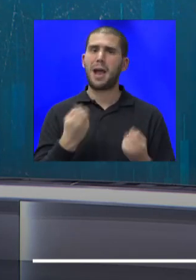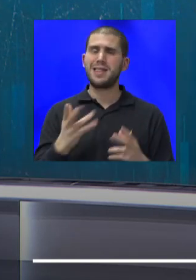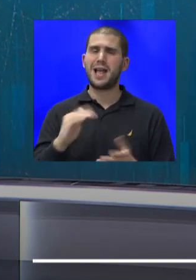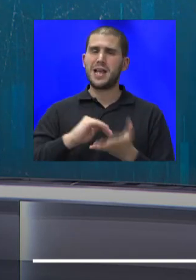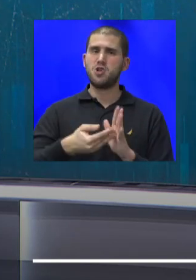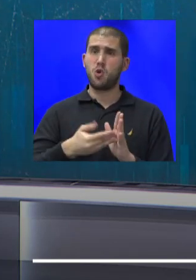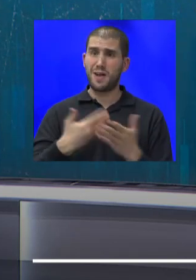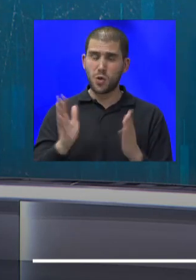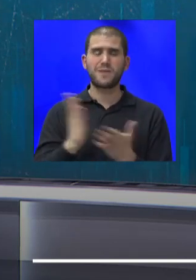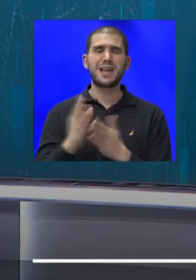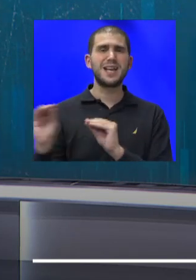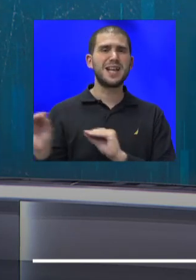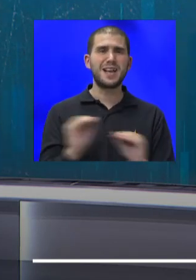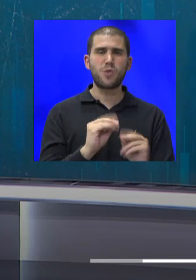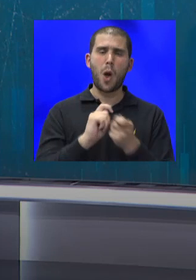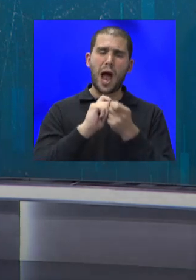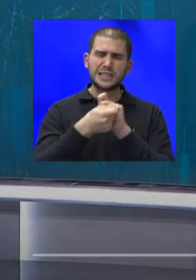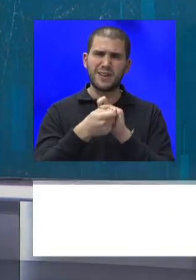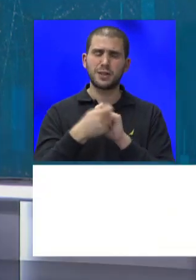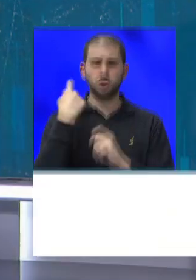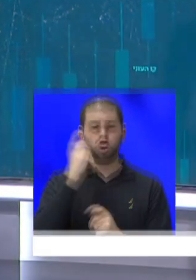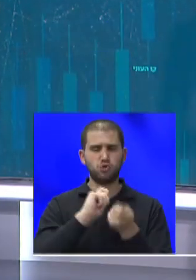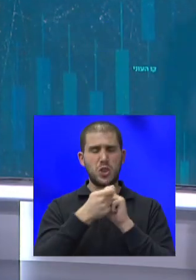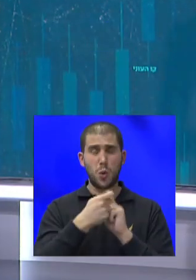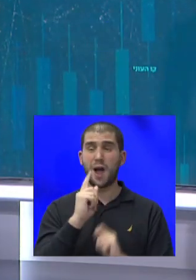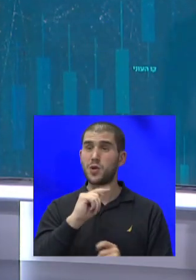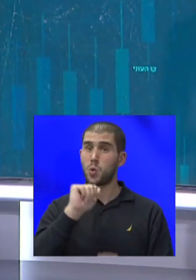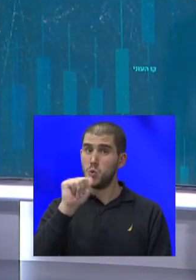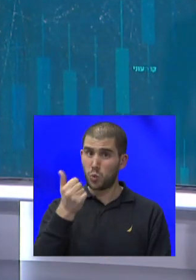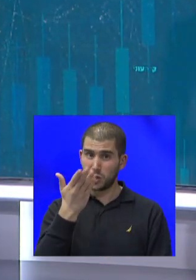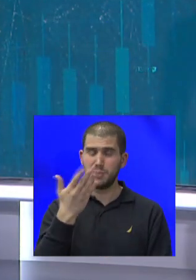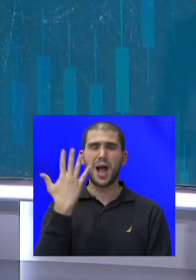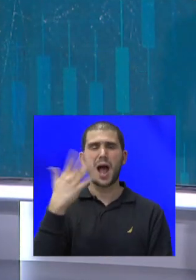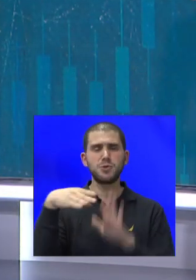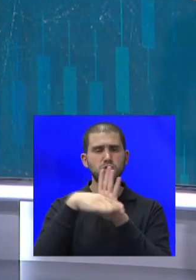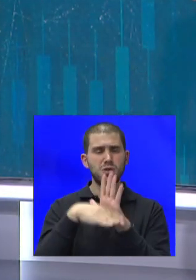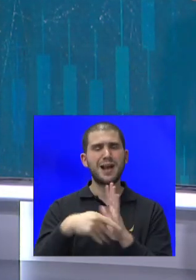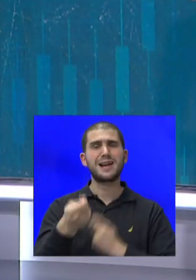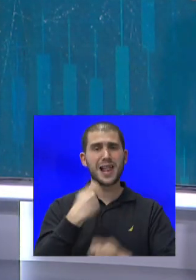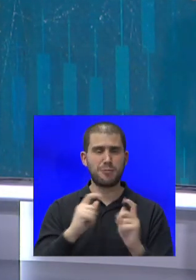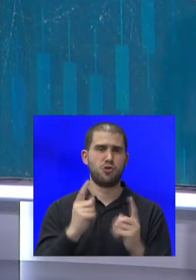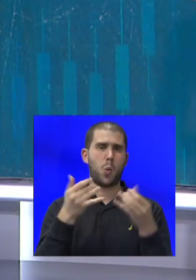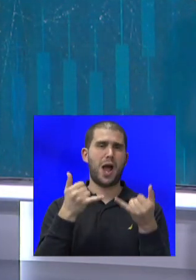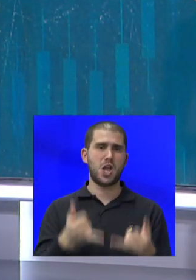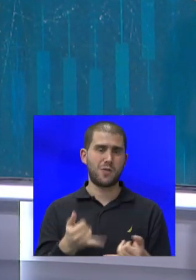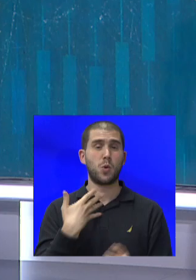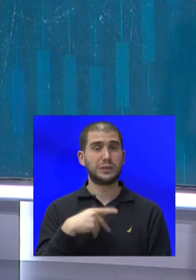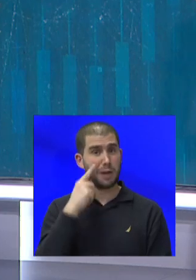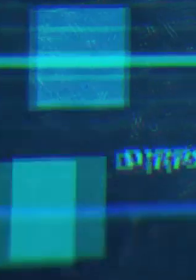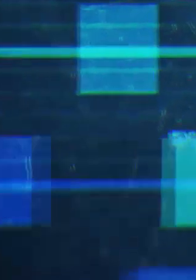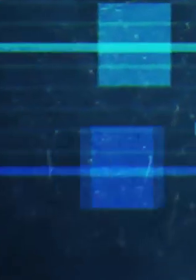הסבה ומתיחת פנים, אבל קודם, הנה חמישה הדברים כלכליים שקרו היום, ורצינו לוודא שלא פספסטר.